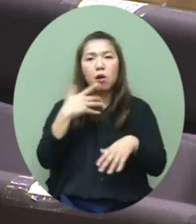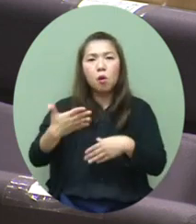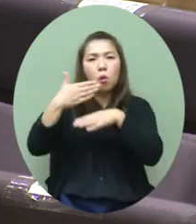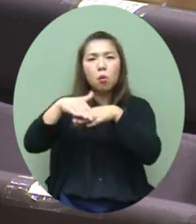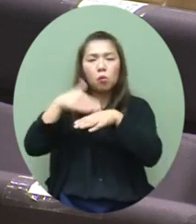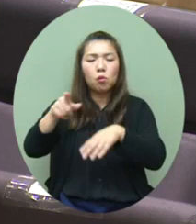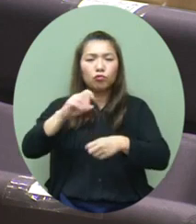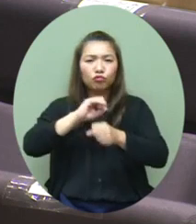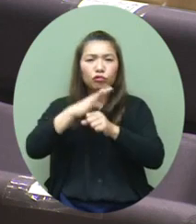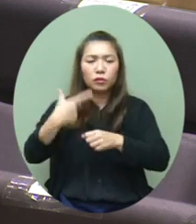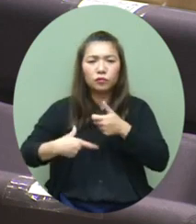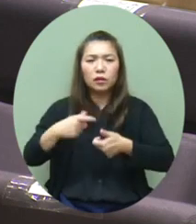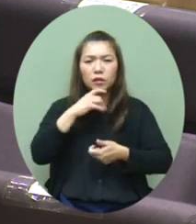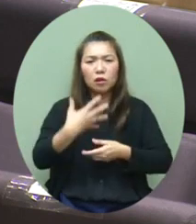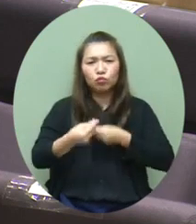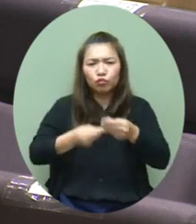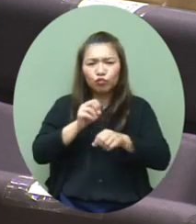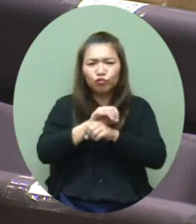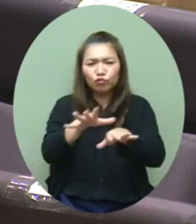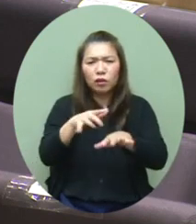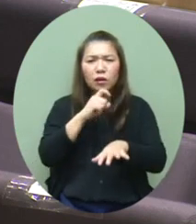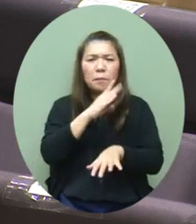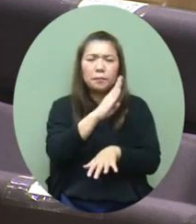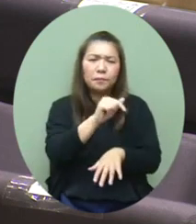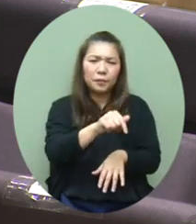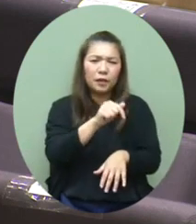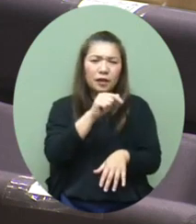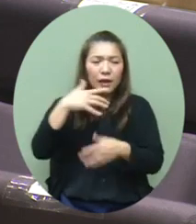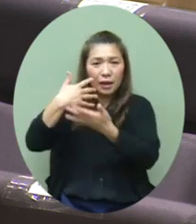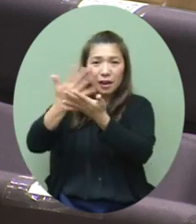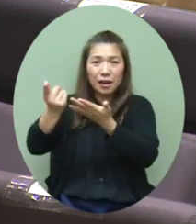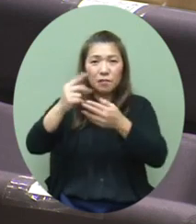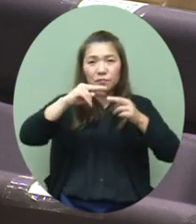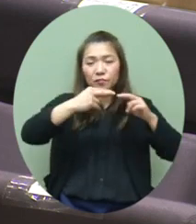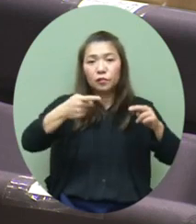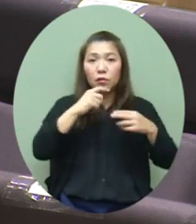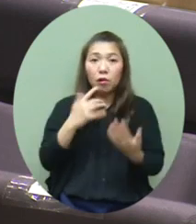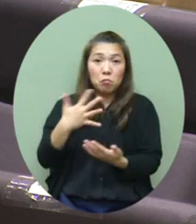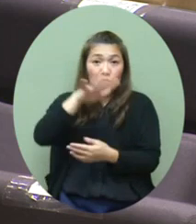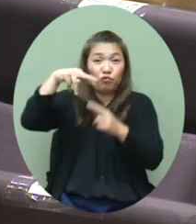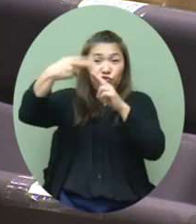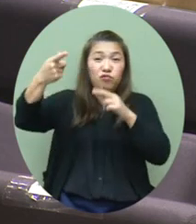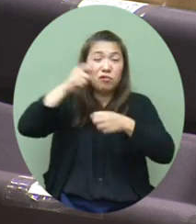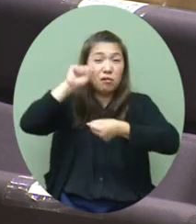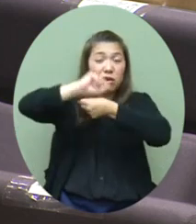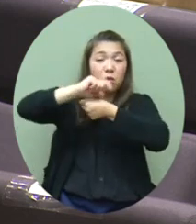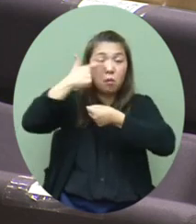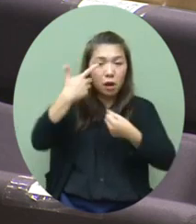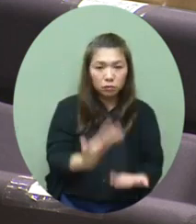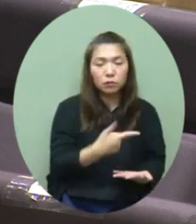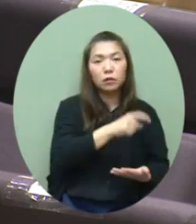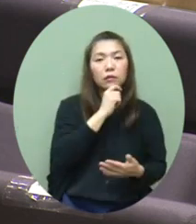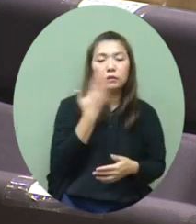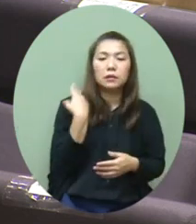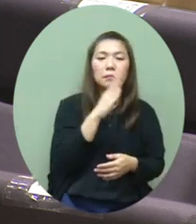看到香港這兩款病毒株的個案增幅好像沒有其他國家那麼快CHP覺得是因為香港之前流行